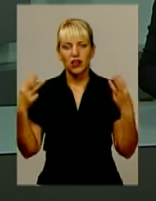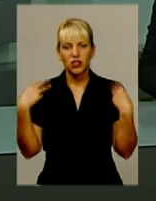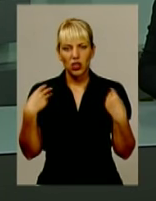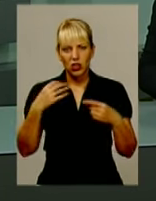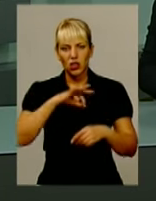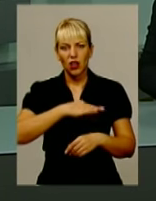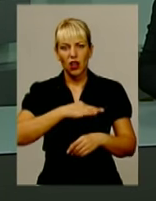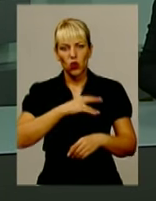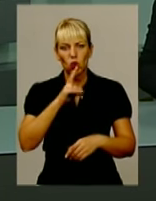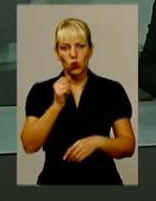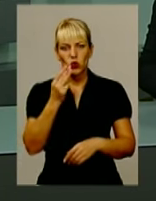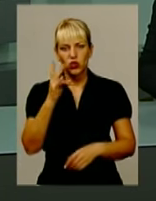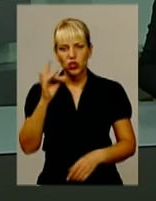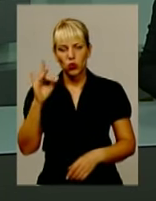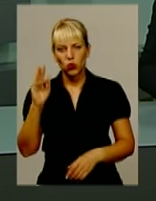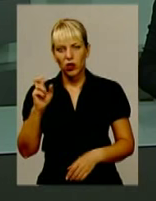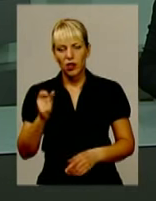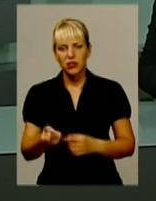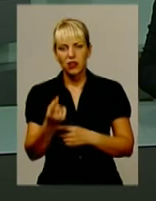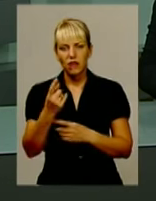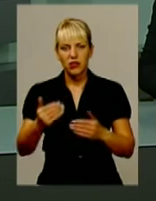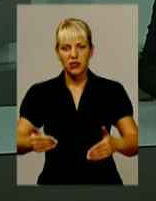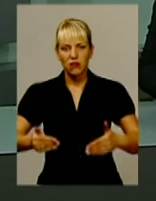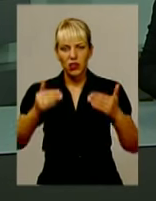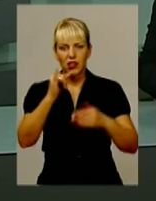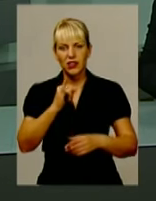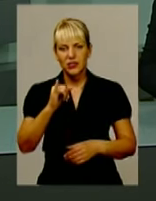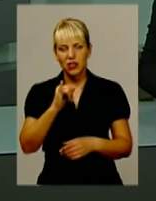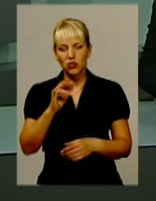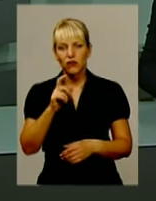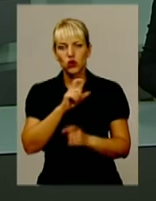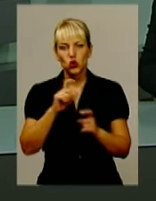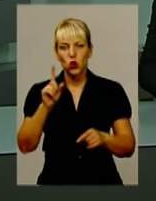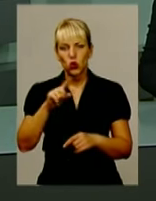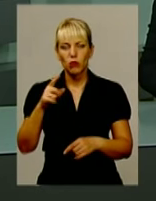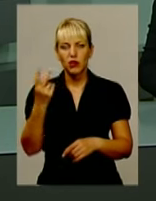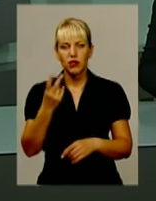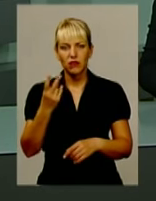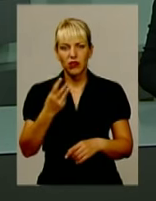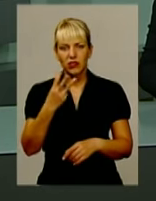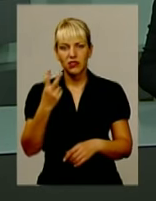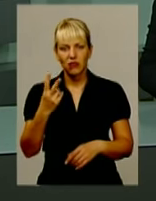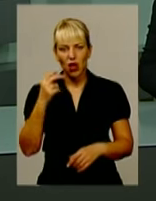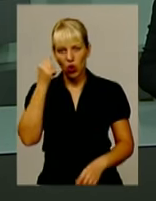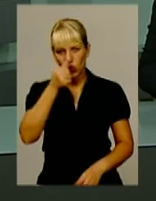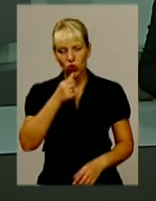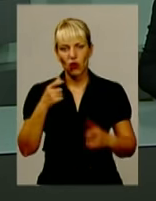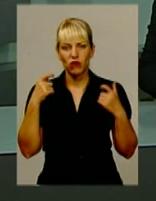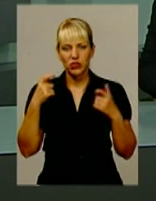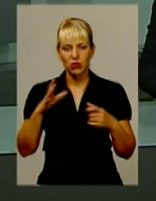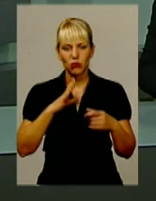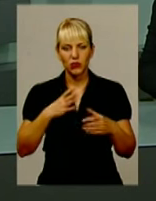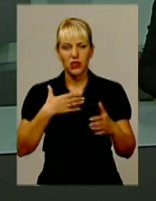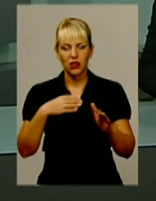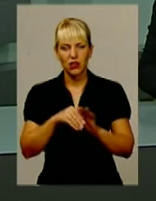Олександра Кушнірука з'явилася на фасаді Із'ястовської школи номер 2. 32-річний офіцер загинув біля Донецька у грудні минулого